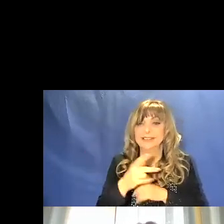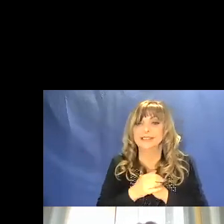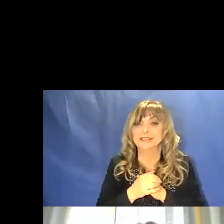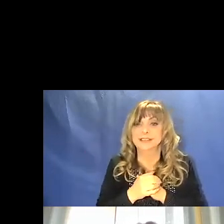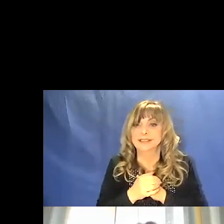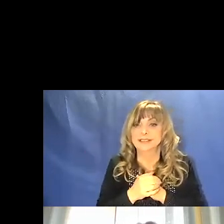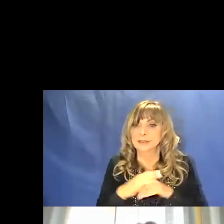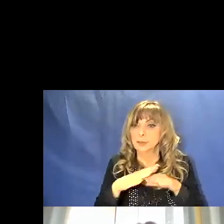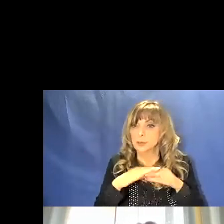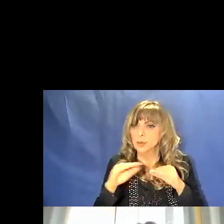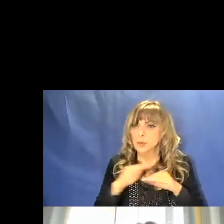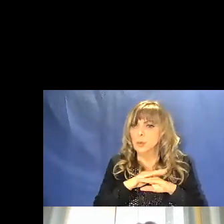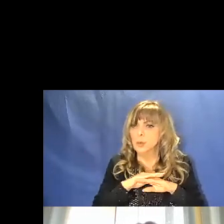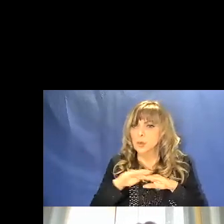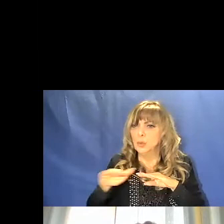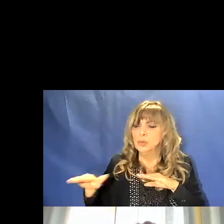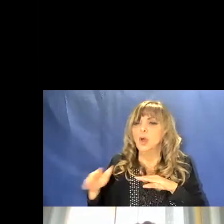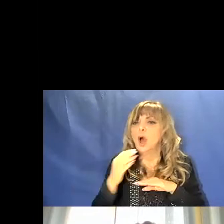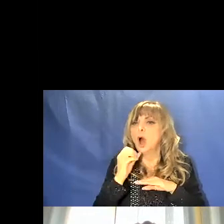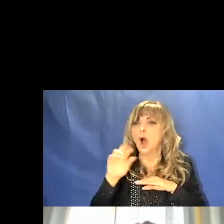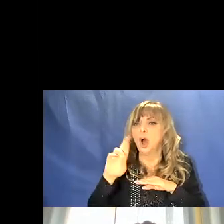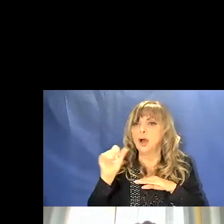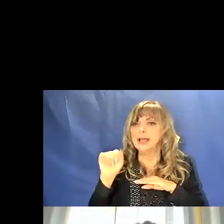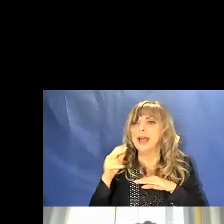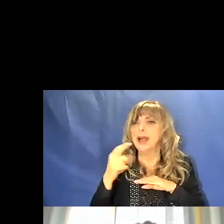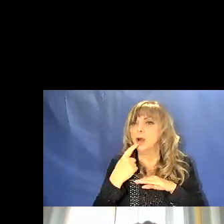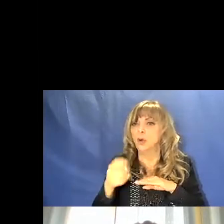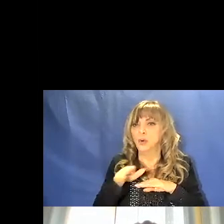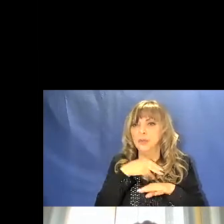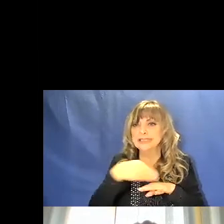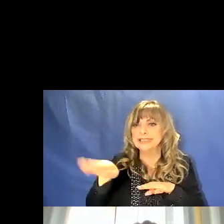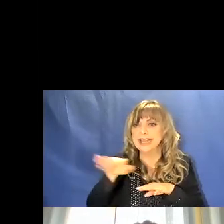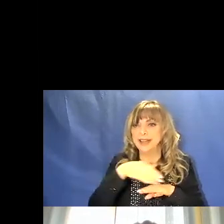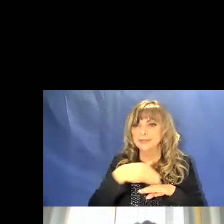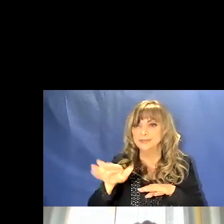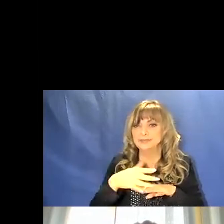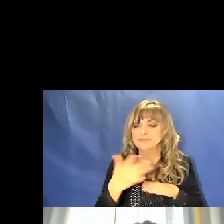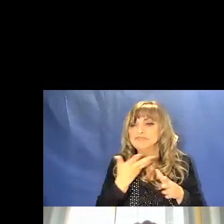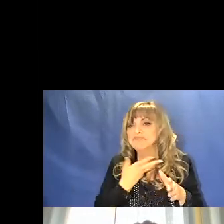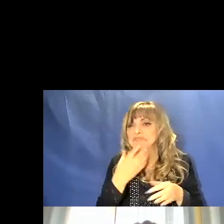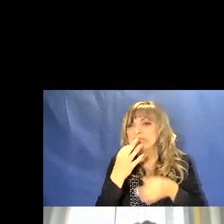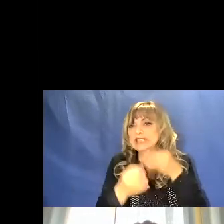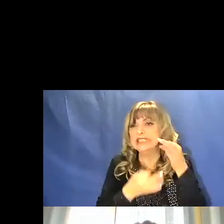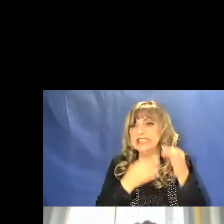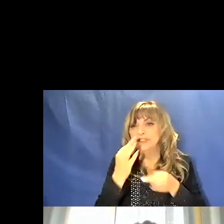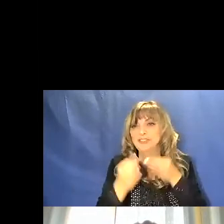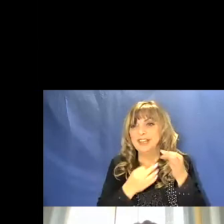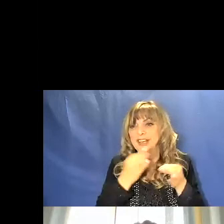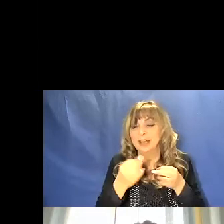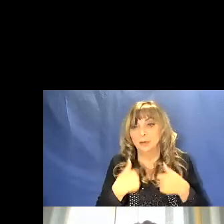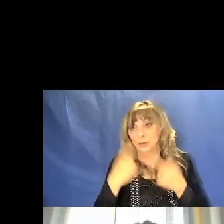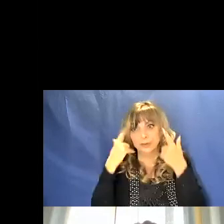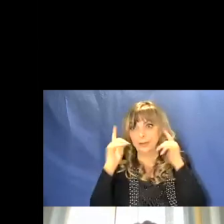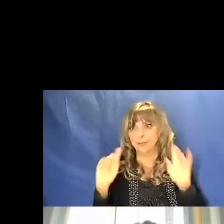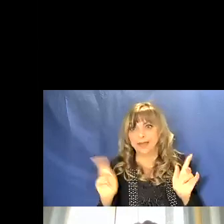interamente ricoperto di ocra rossa dandogli quindi un significato che ci sfugge